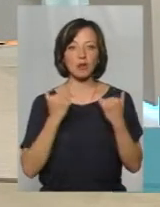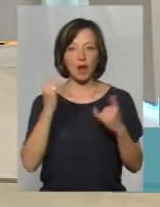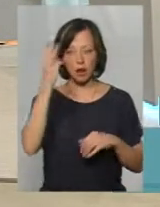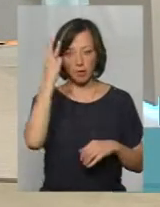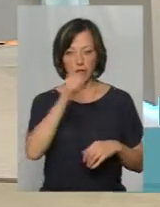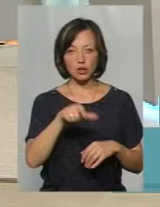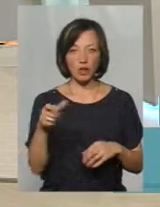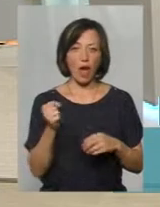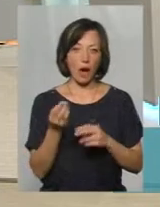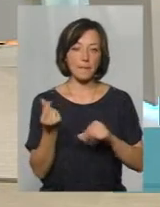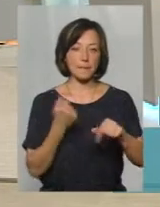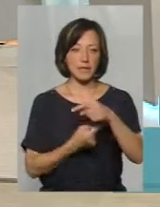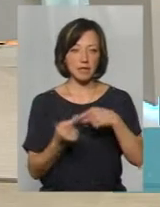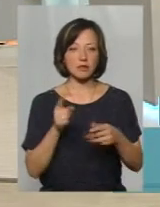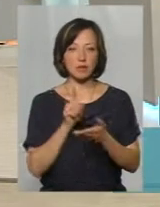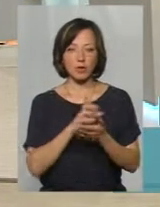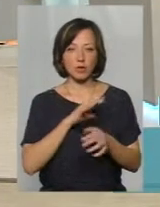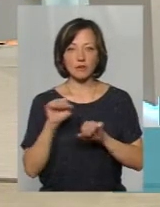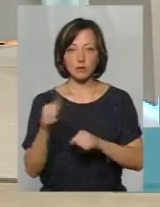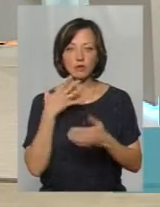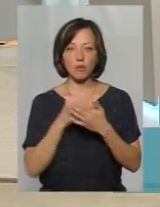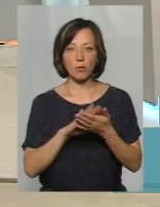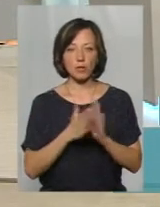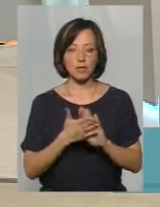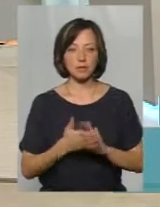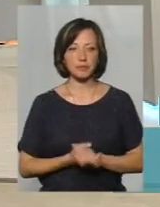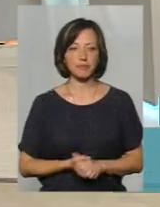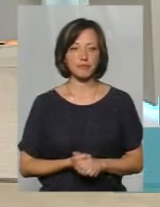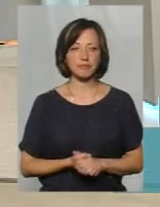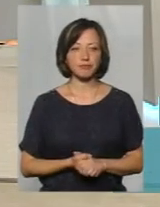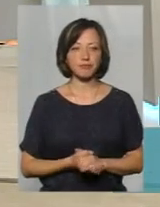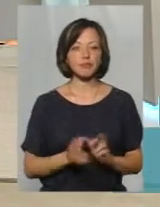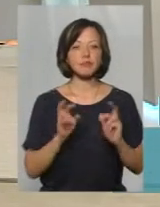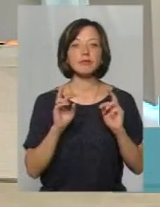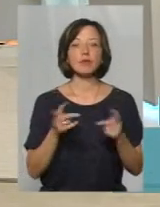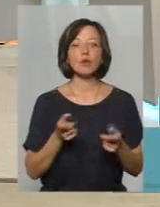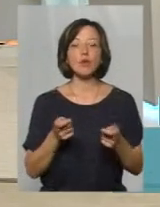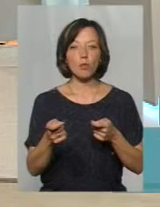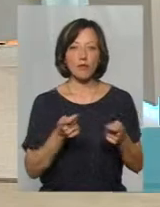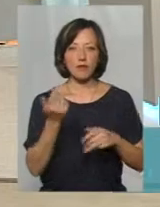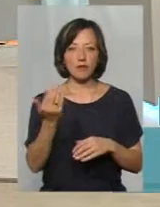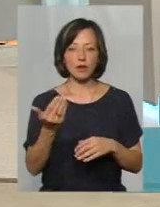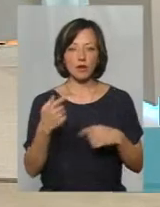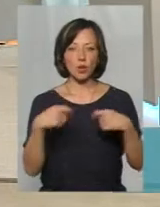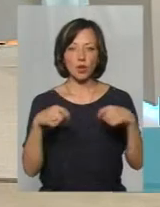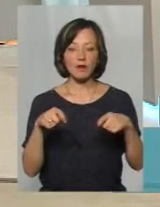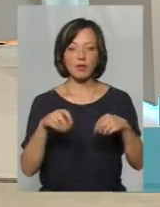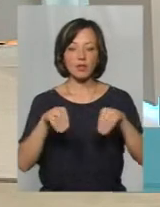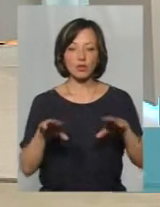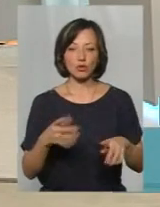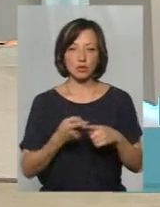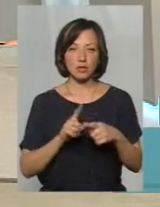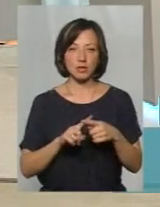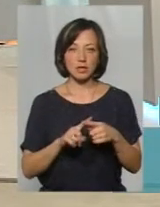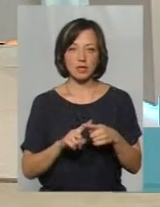хмельничану, а бізнес теж має відстоювати свої позиції. А як управління вирішує, пані Наталі,